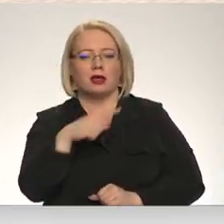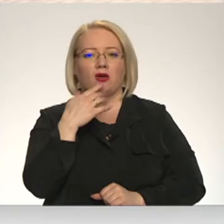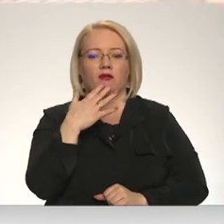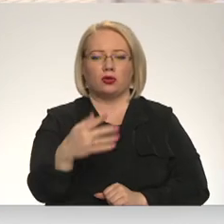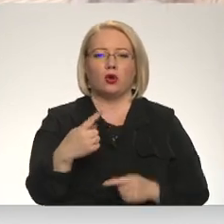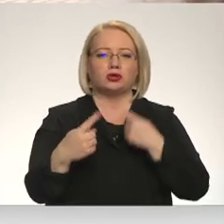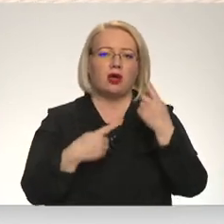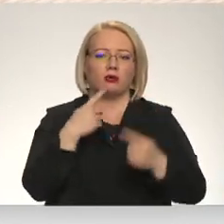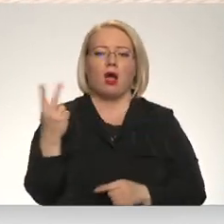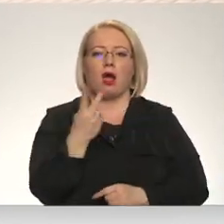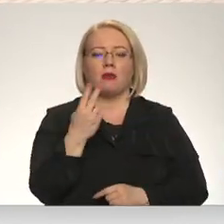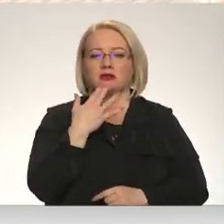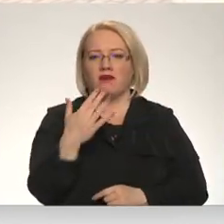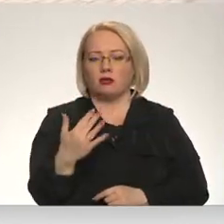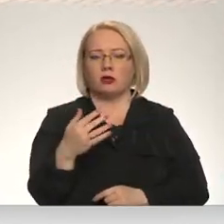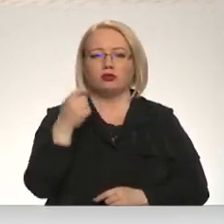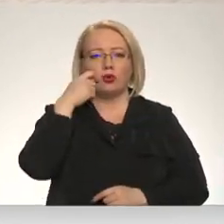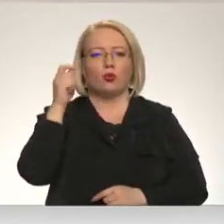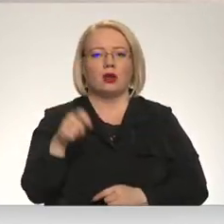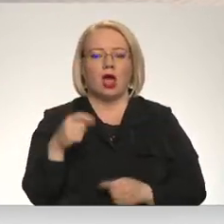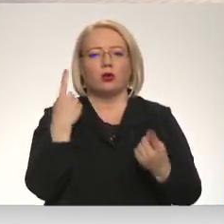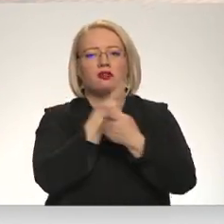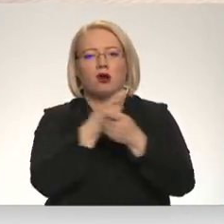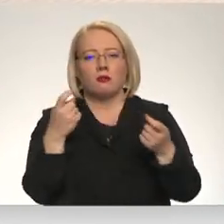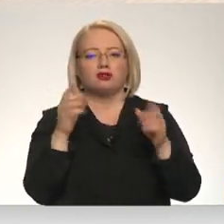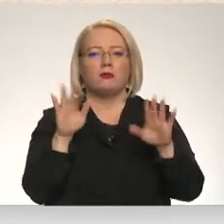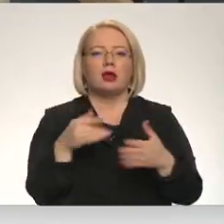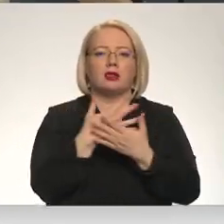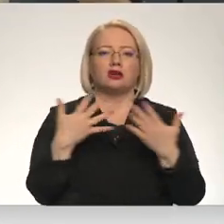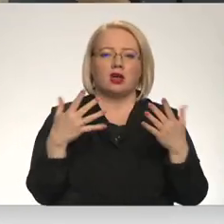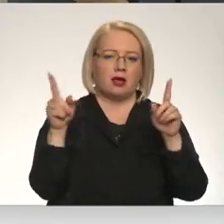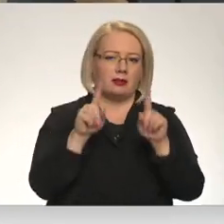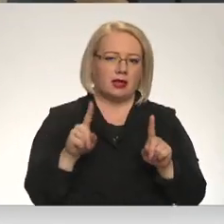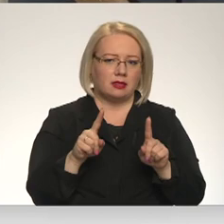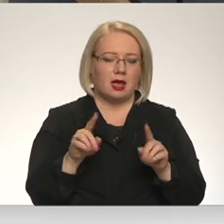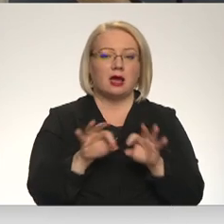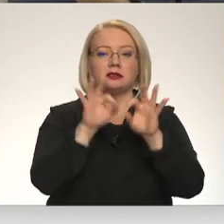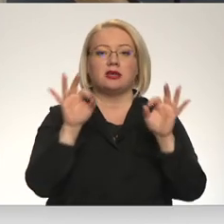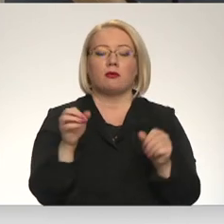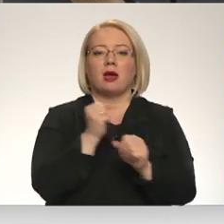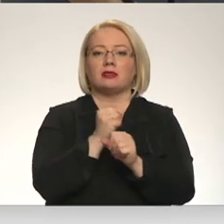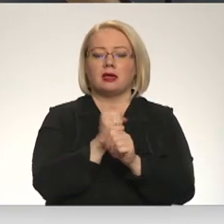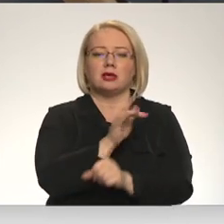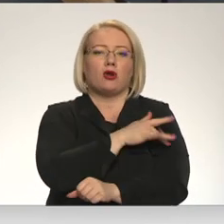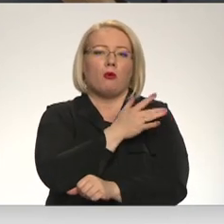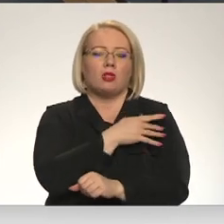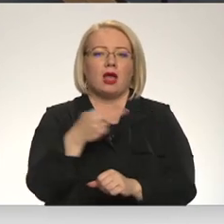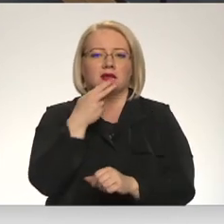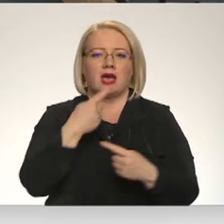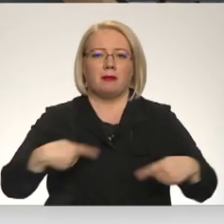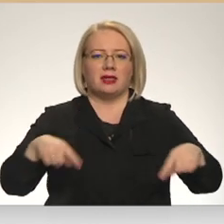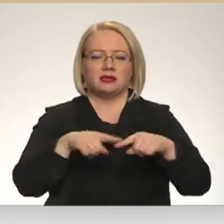runāja abās valodās. Tā būs Ukraiņu informēšana par dažādām lietām. Sākumā darbs atrasts komunālajā saimniecībā pie